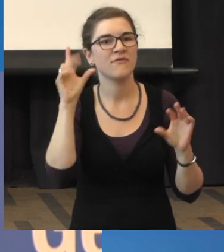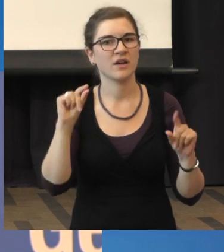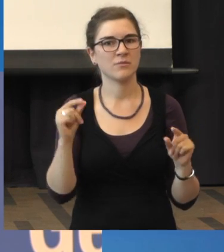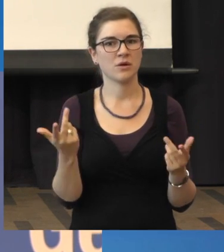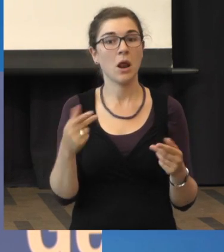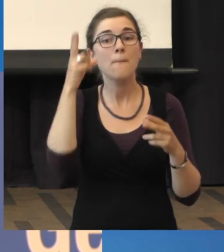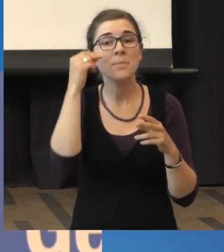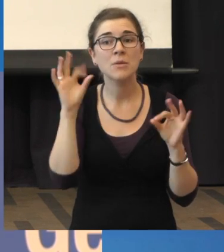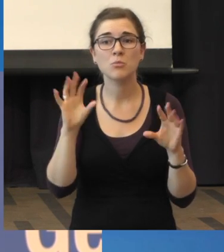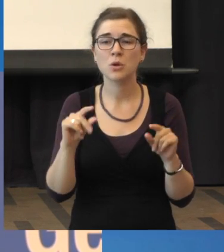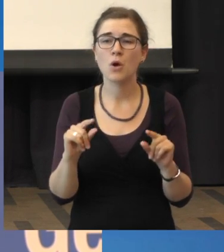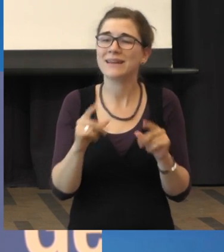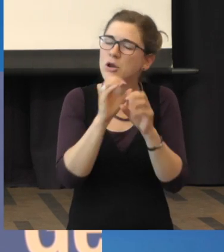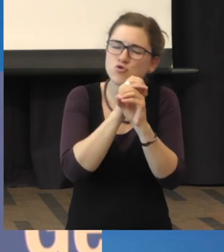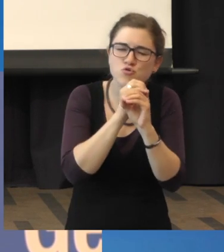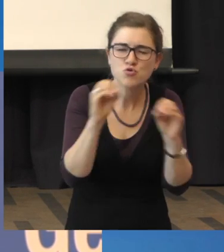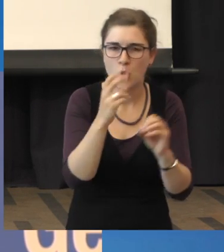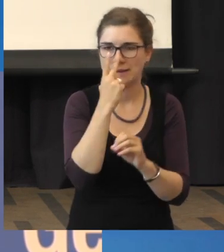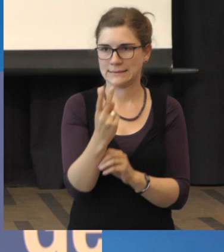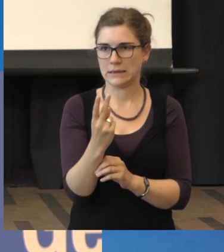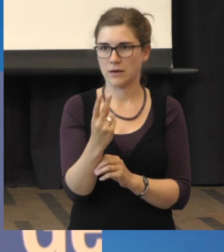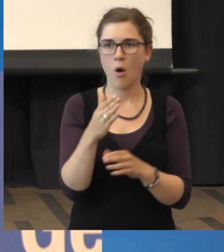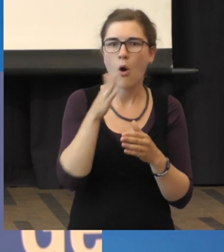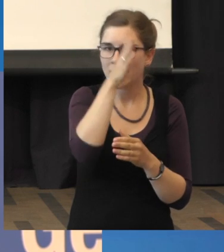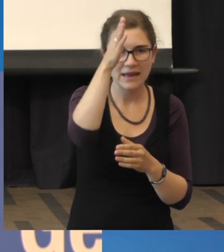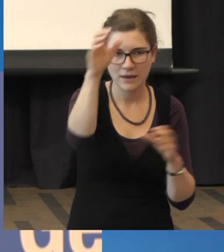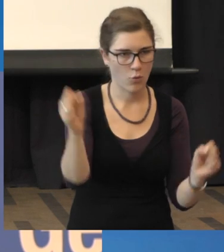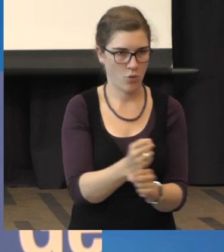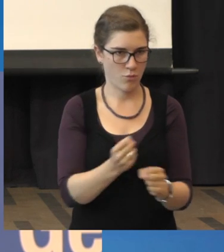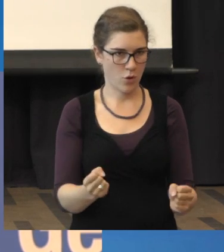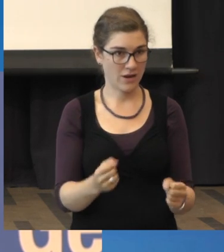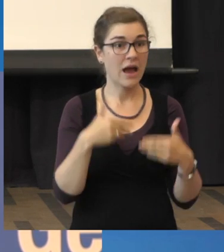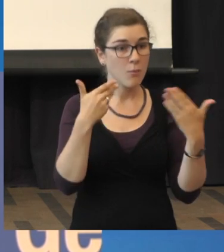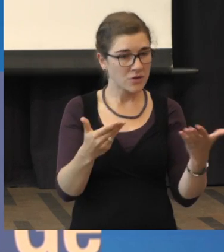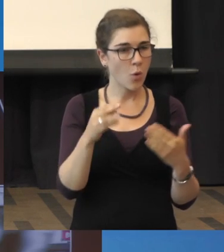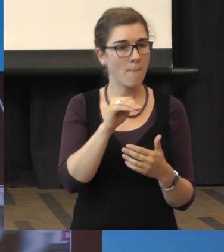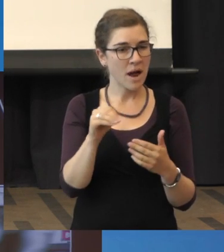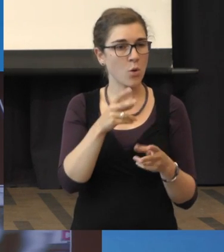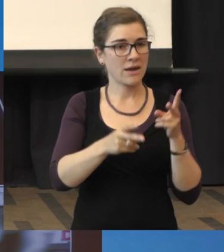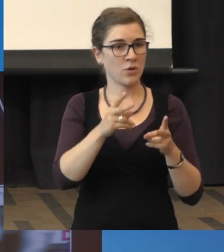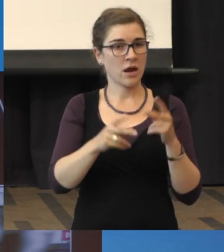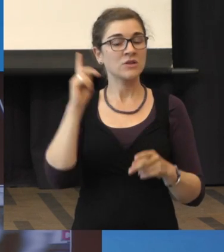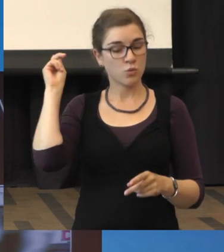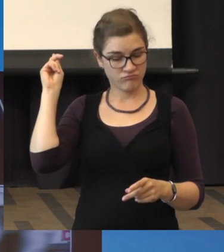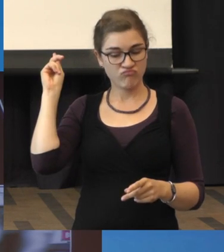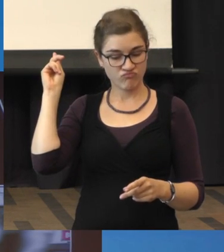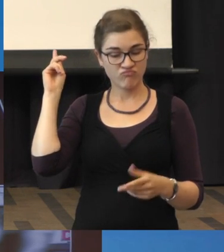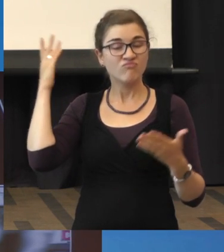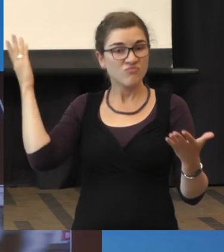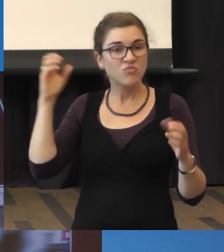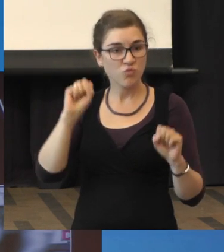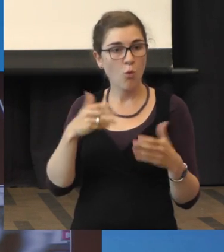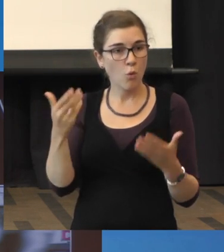wenn Sie gar nichts mehr sehen können, wenn Sie sich nicht mehr orientieren können. Aber selbst in so einem Fall, wenn die